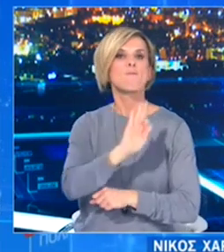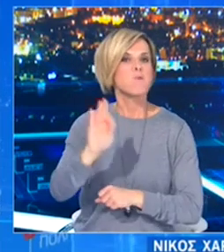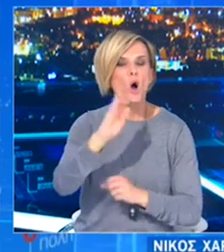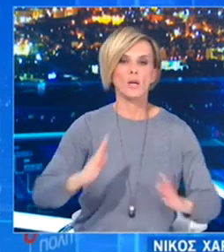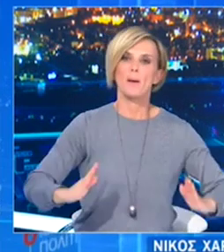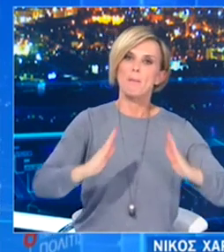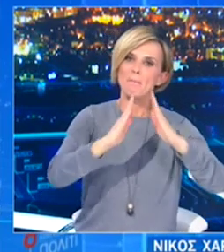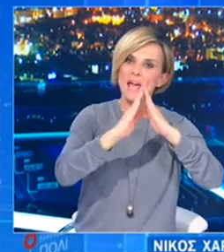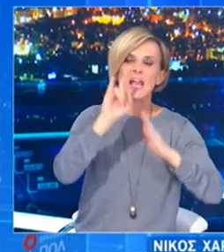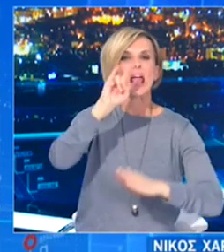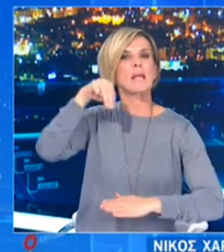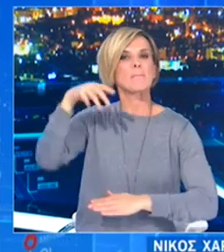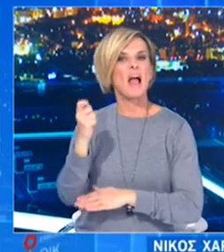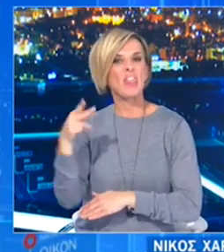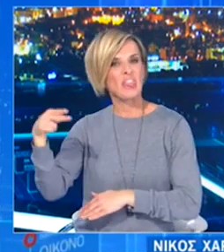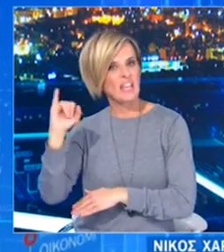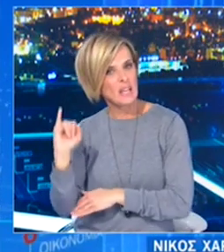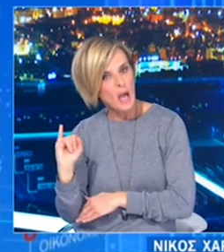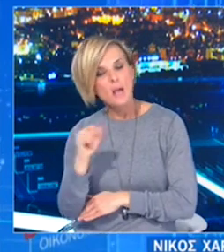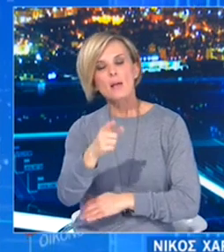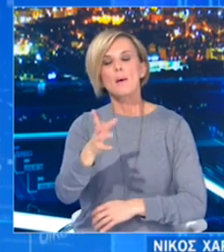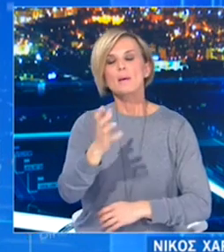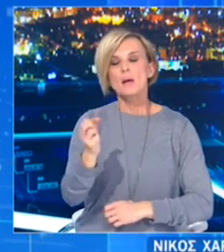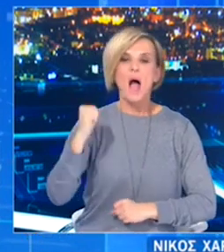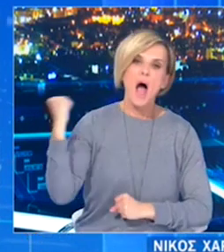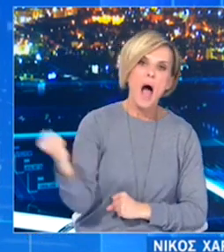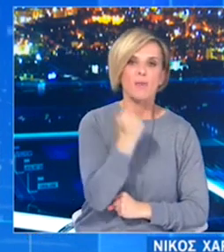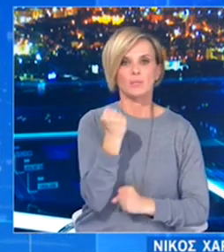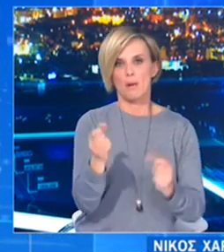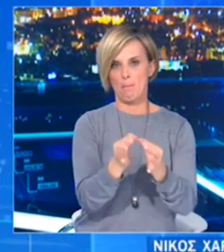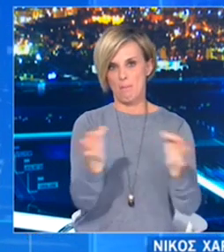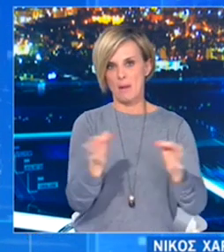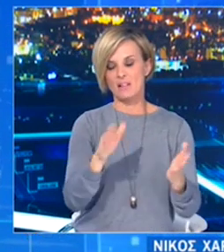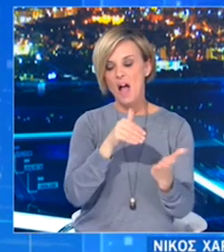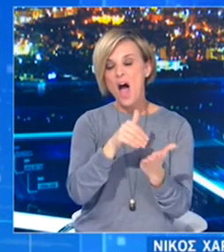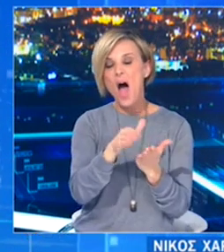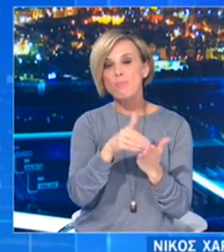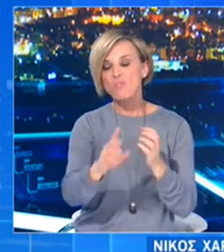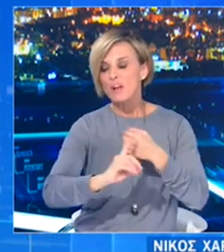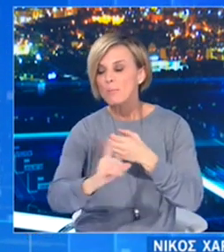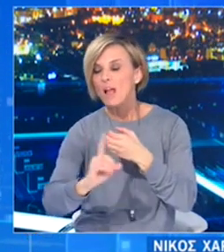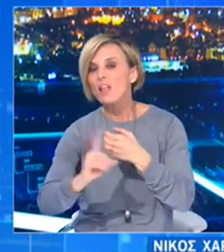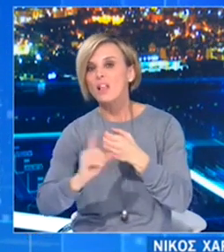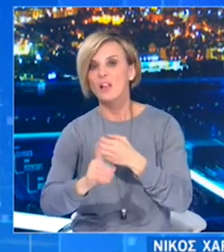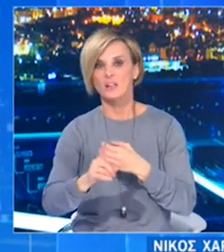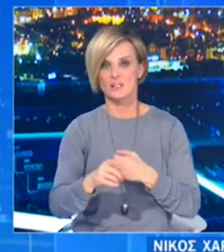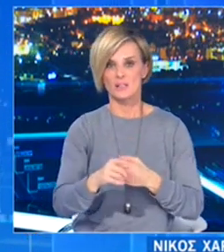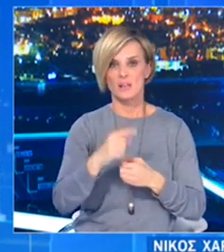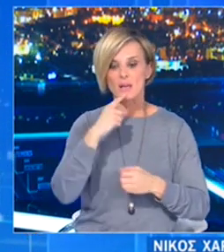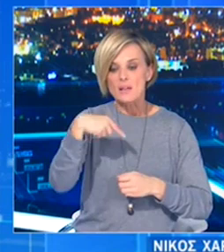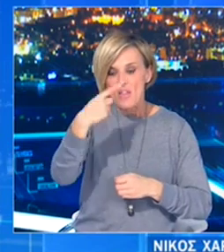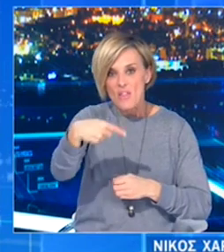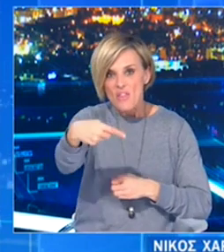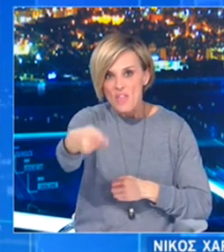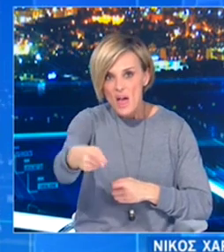Πιερίας και της Συμανθίας, για πιστή τήρηση των μέτρων και αποφυγεί κάθε περιττής μετακίνησης. Τα επόμενα 24 ώρα